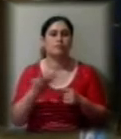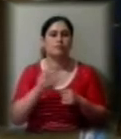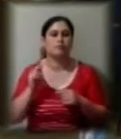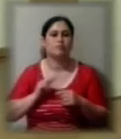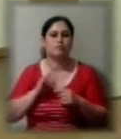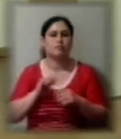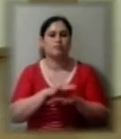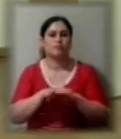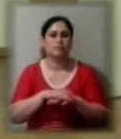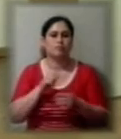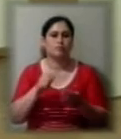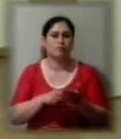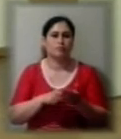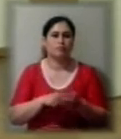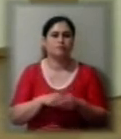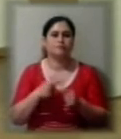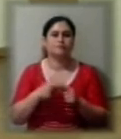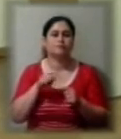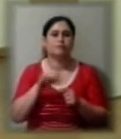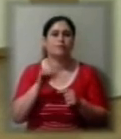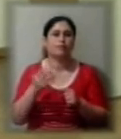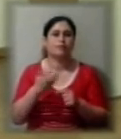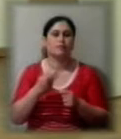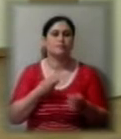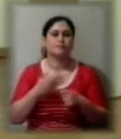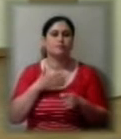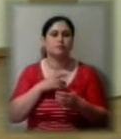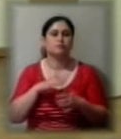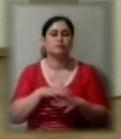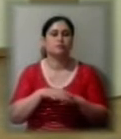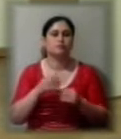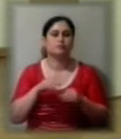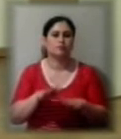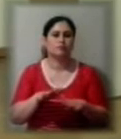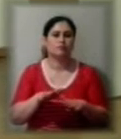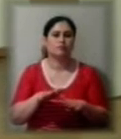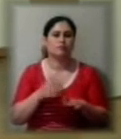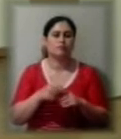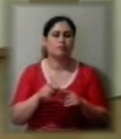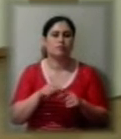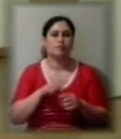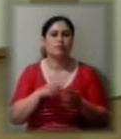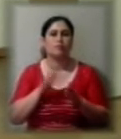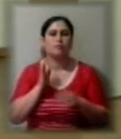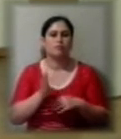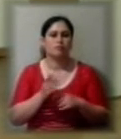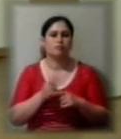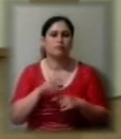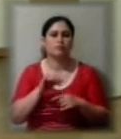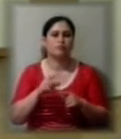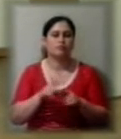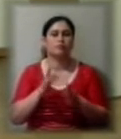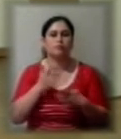міста. Для тих підприємців, які торгують на наших ринках, речних містечках, буде певне також полегшення фінансове.